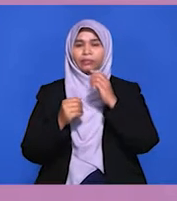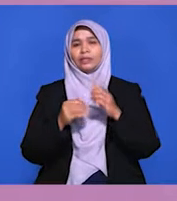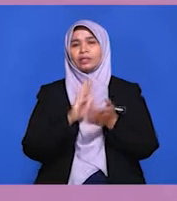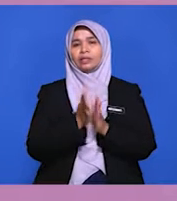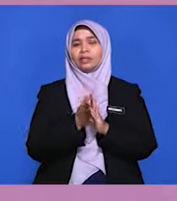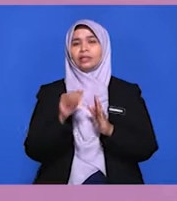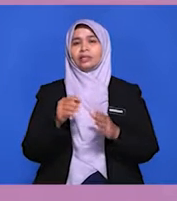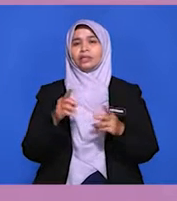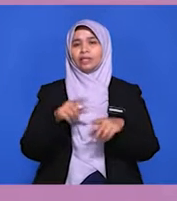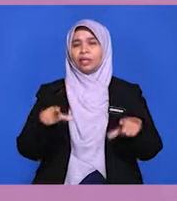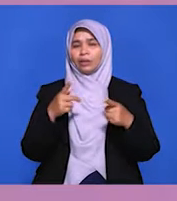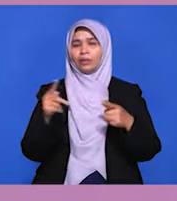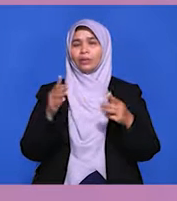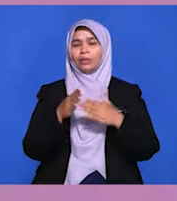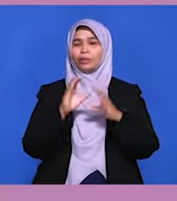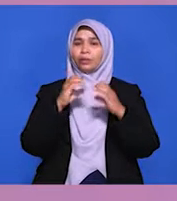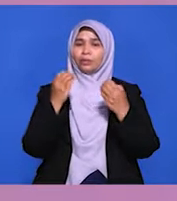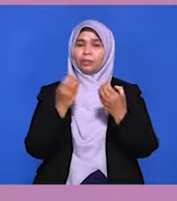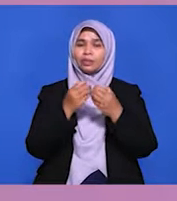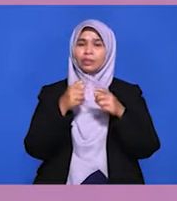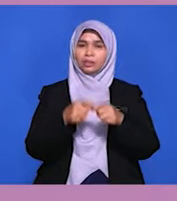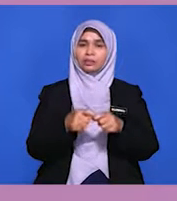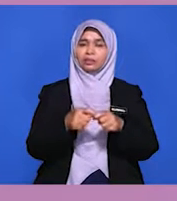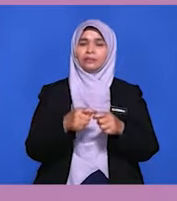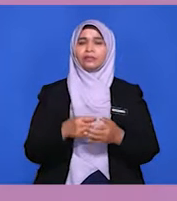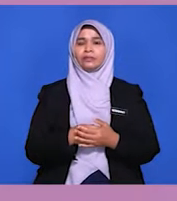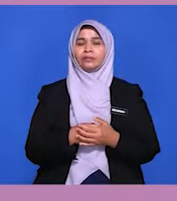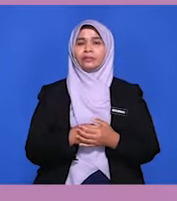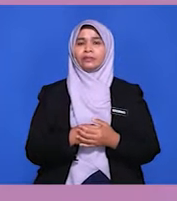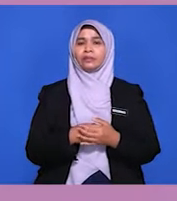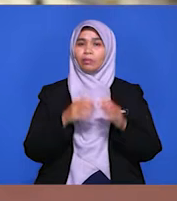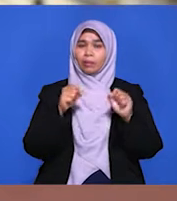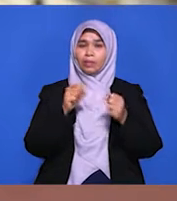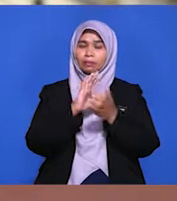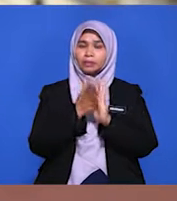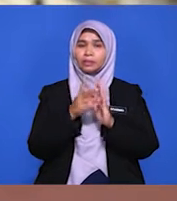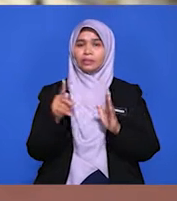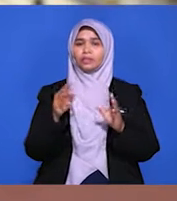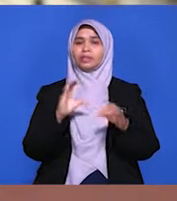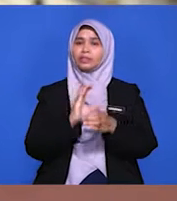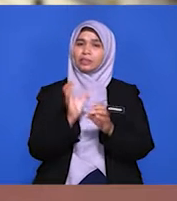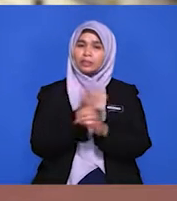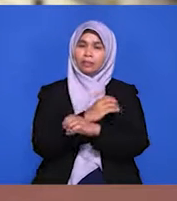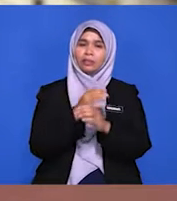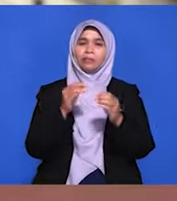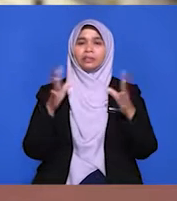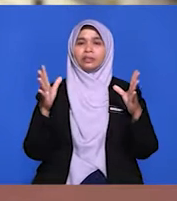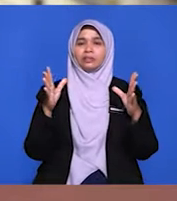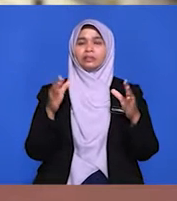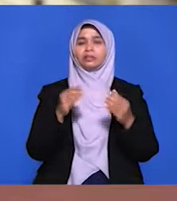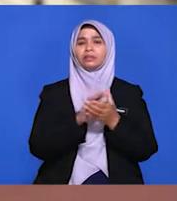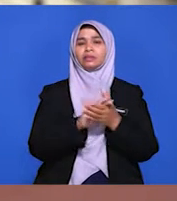dilakukan oleh kumpulan-kumpulan tertentu atau sendiket luar di negara kita boleh menjadi cabaran besar kepada